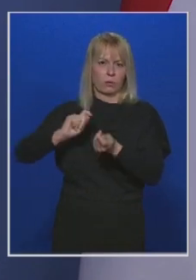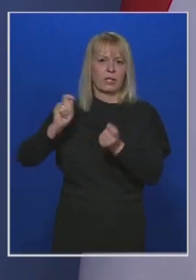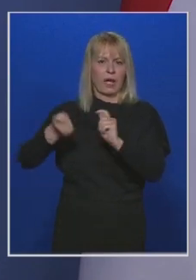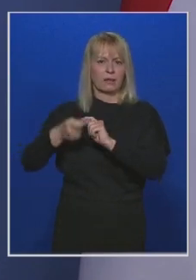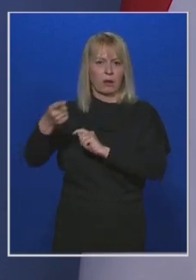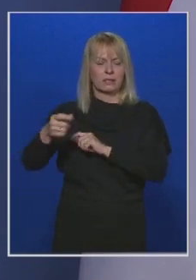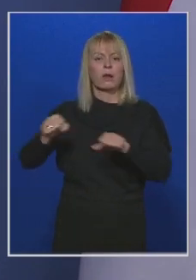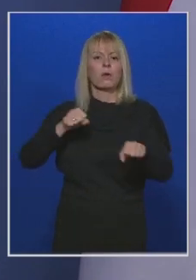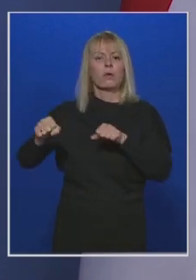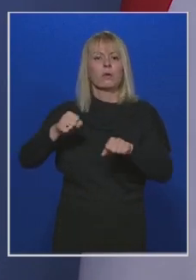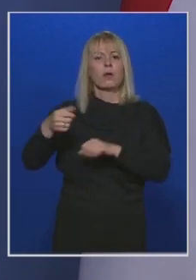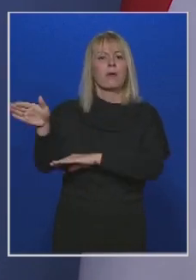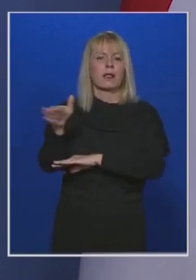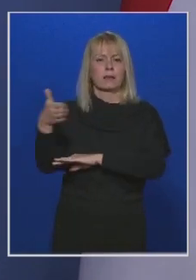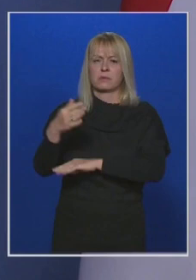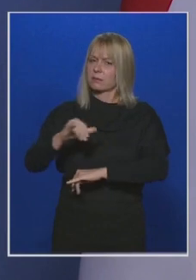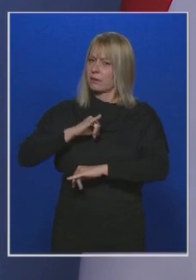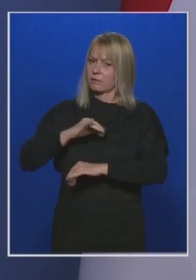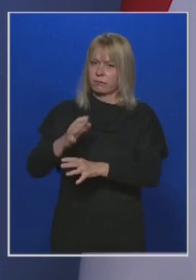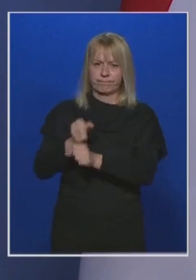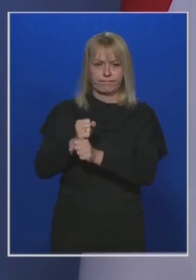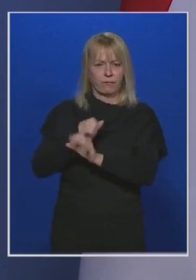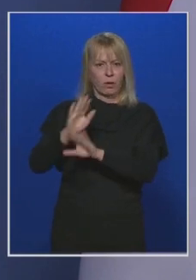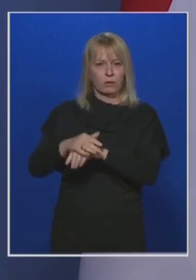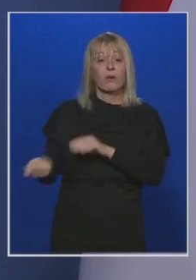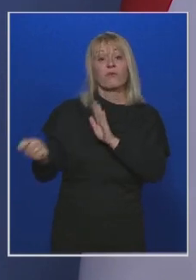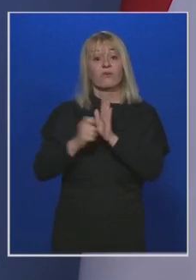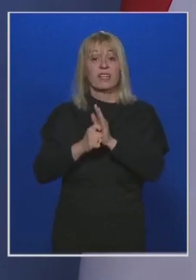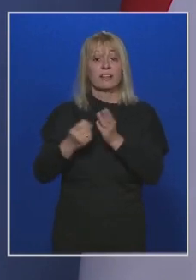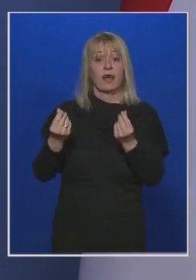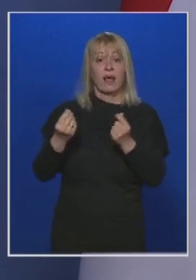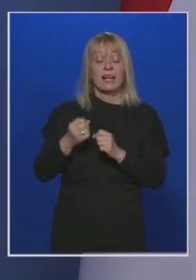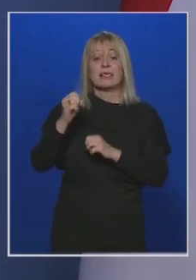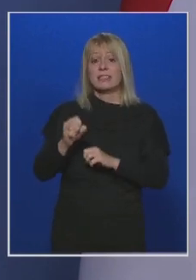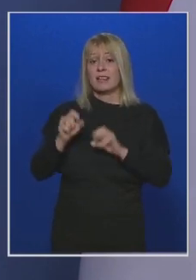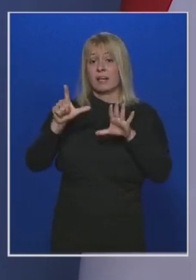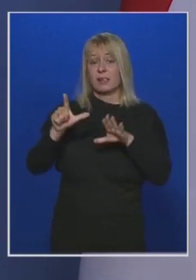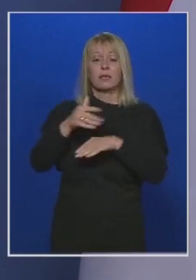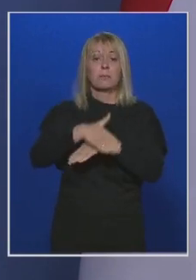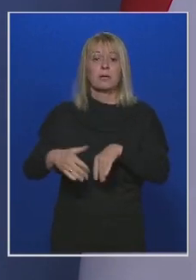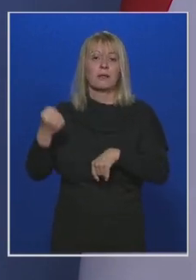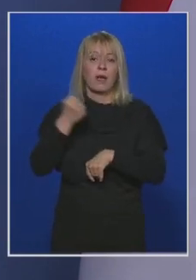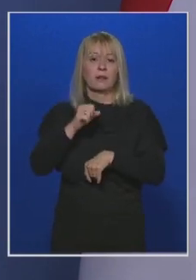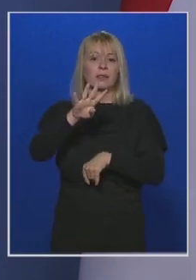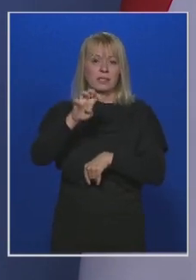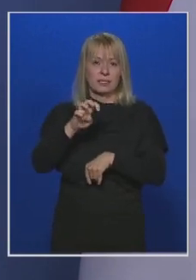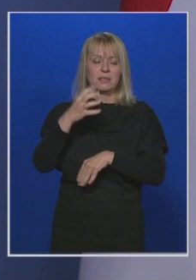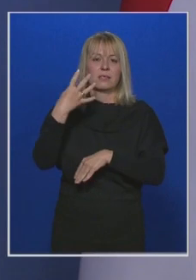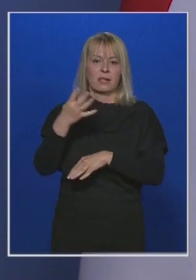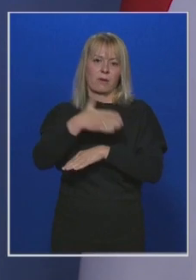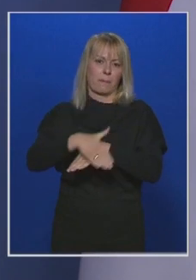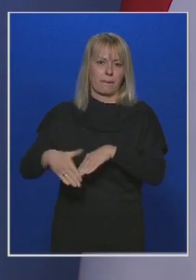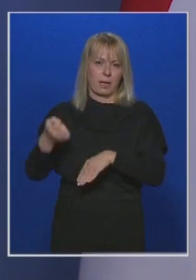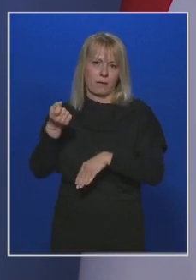a kormány nemzetstrategiai érdeknek tartja. A vételára a cégcsoportnak 17 milliárd 440 millió